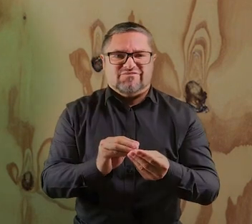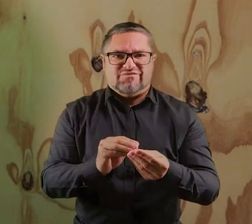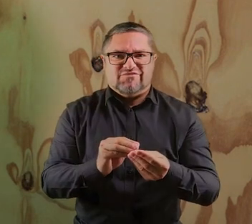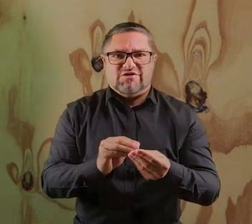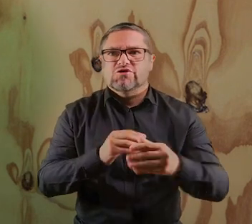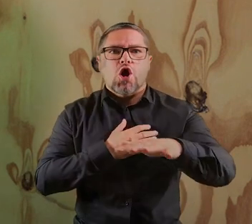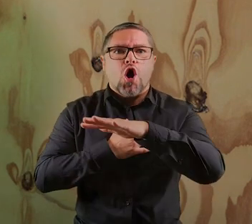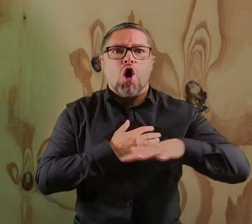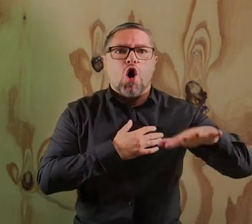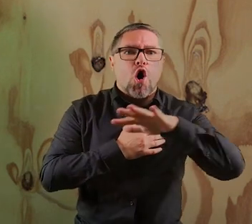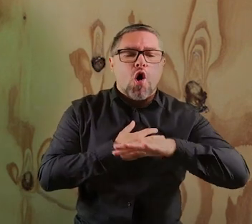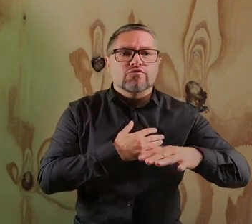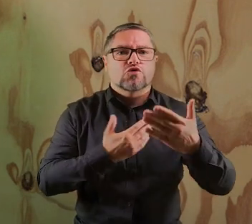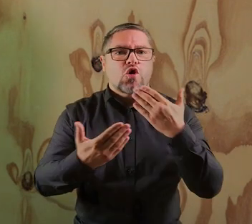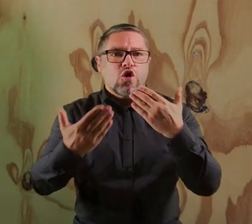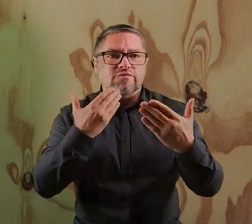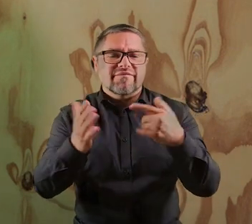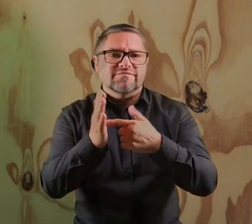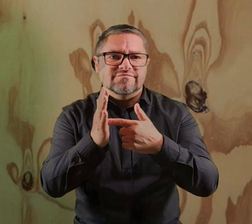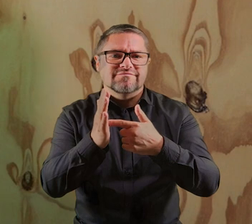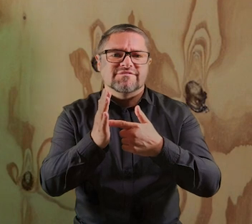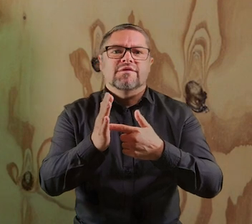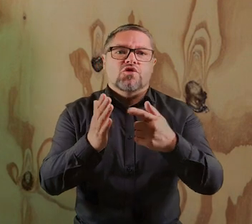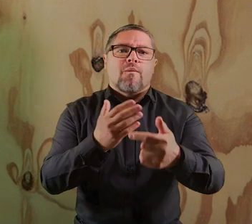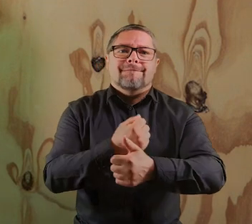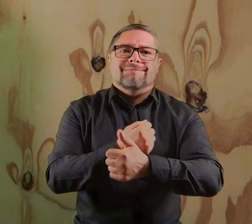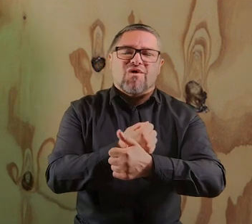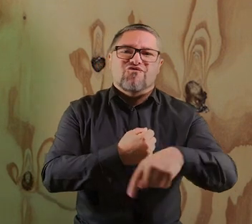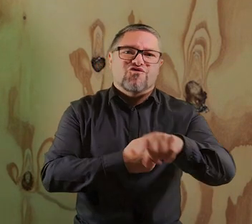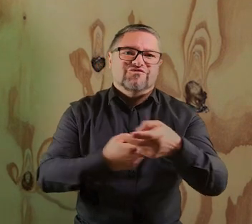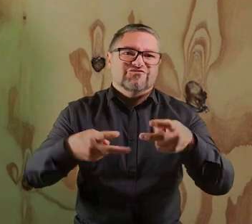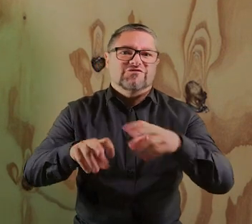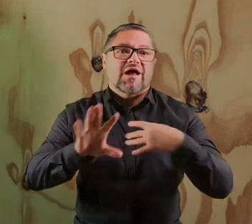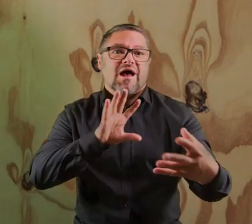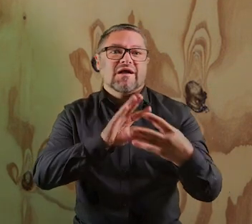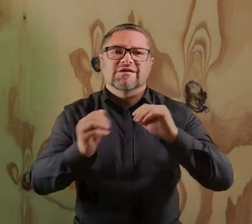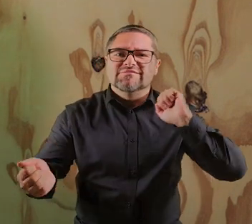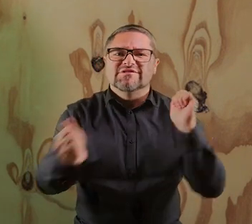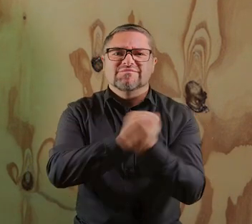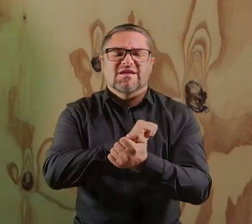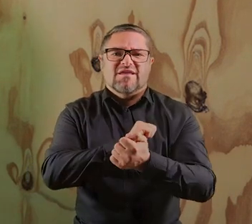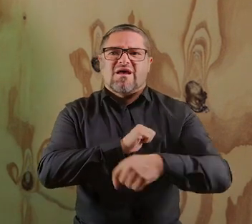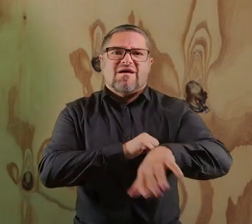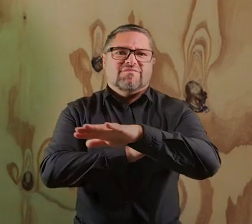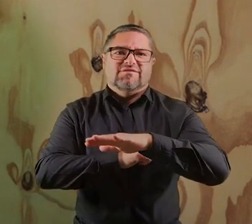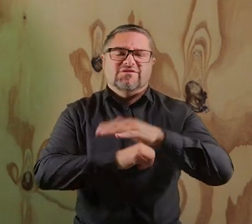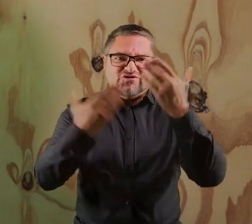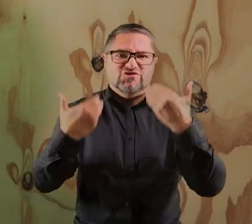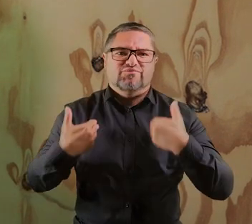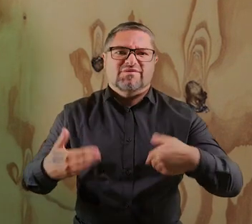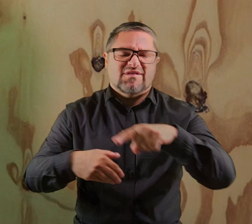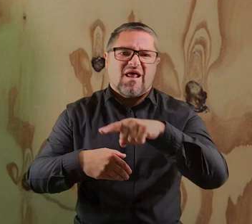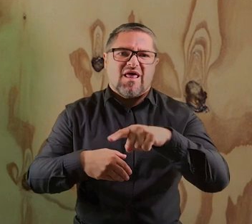obszary, o których mówiłam, powodują, że razem zmieniamy onkologię